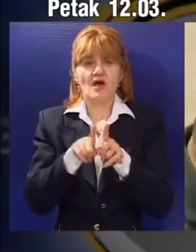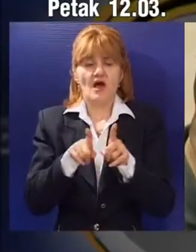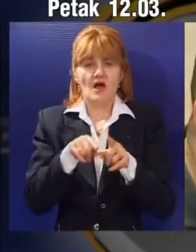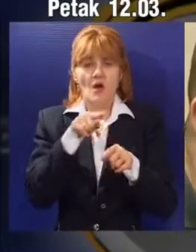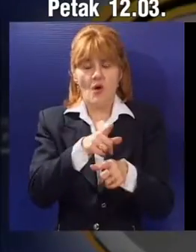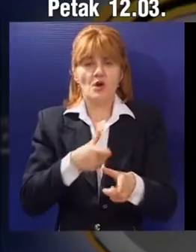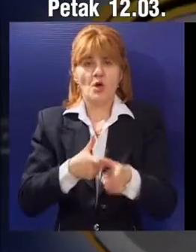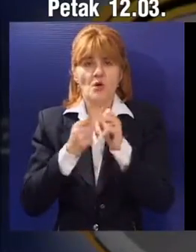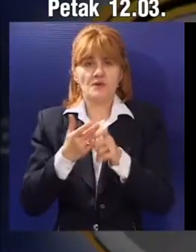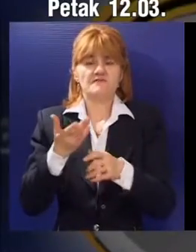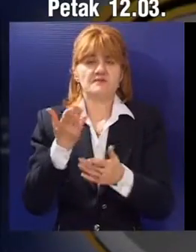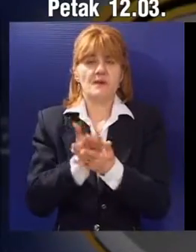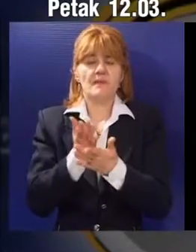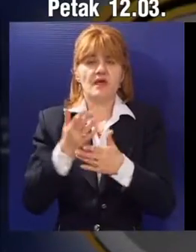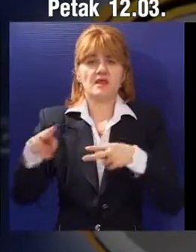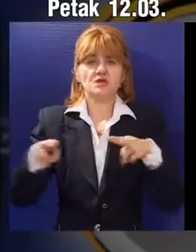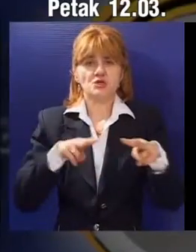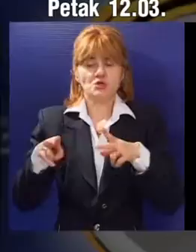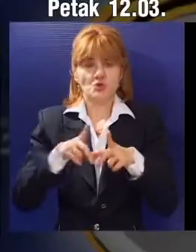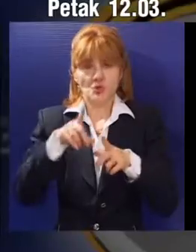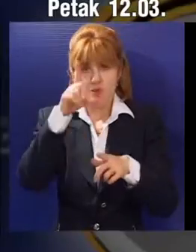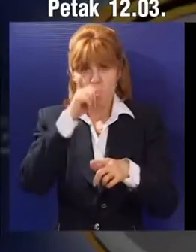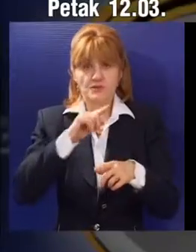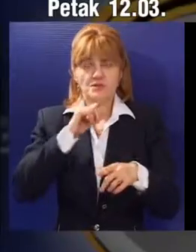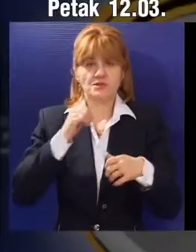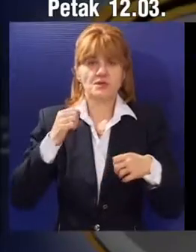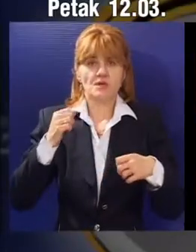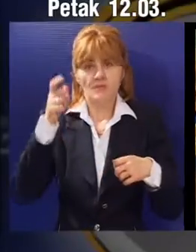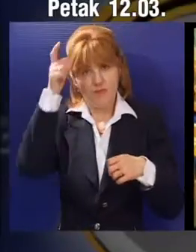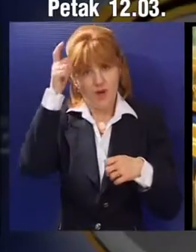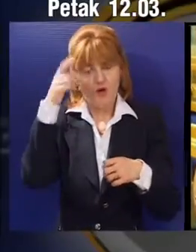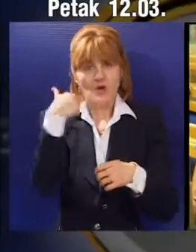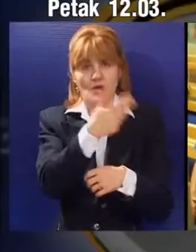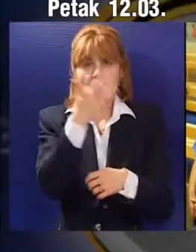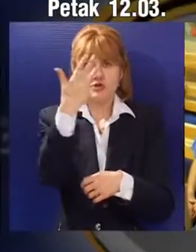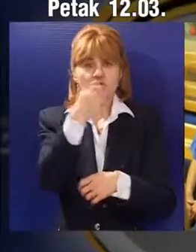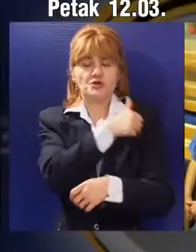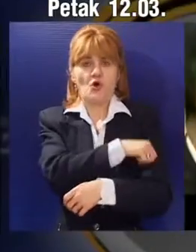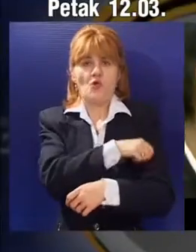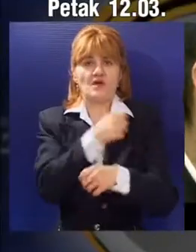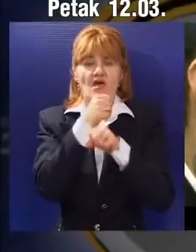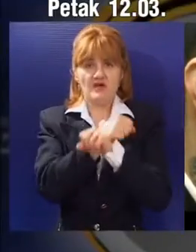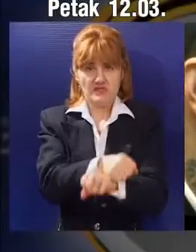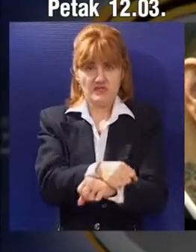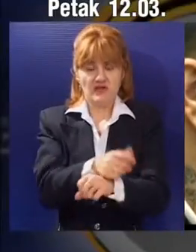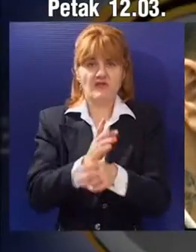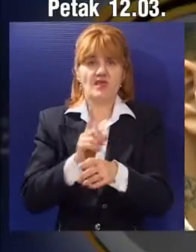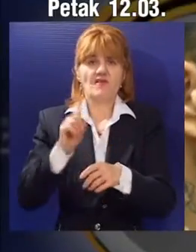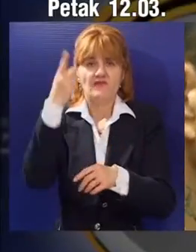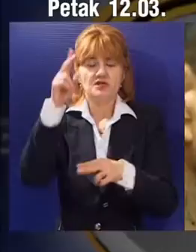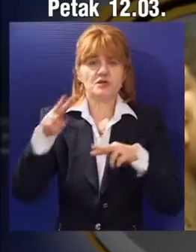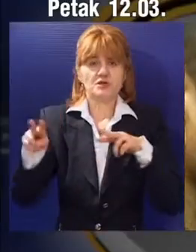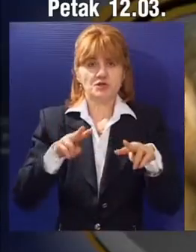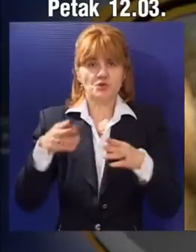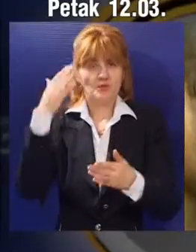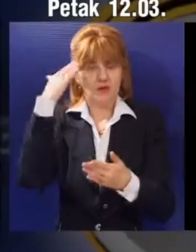Ulemek Legija, za ubistvo premijera pred specijalnim sudom osuđen na 40 godina zatvora, a tu presudu je potvrdio i Vrhovni sud